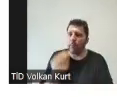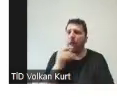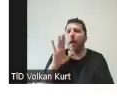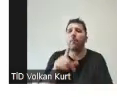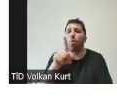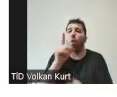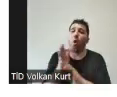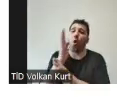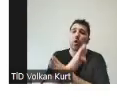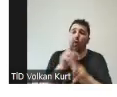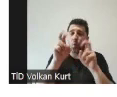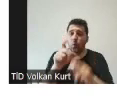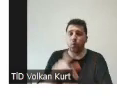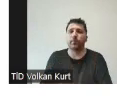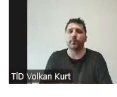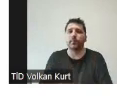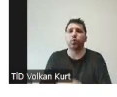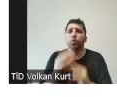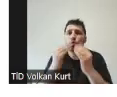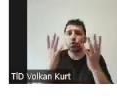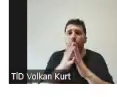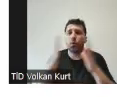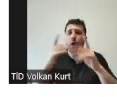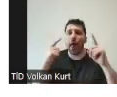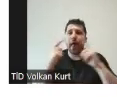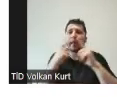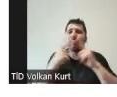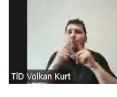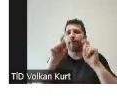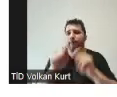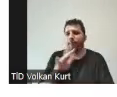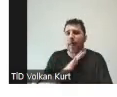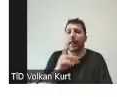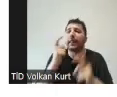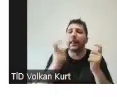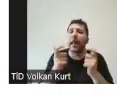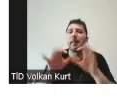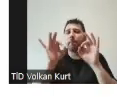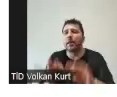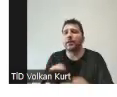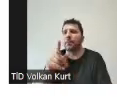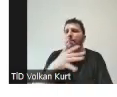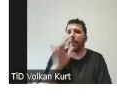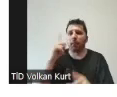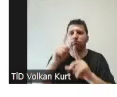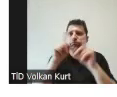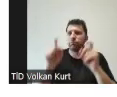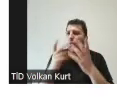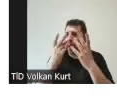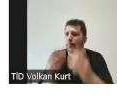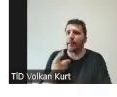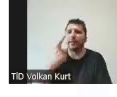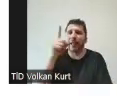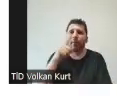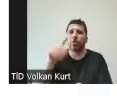öncesinde çok büyük hedefler koymuş olabilirsiniz ama nereden başlayacağınızı bilemiyor olabilirsiniz. Sadece bunun